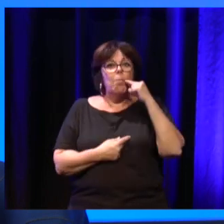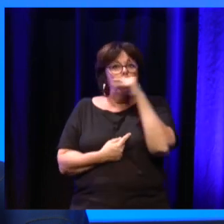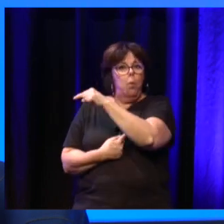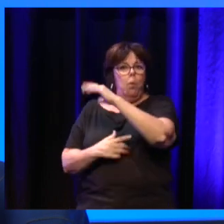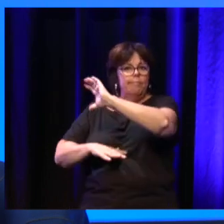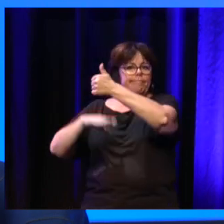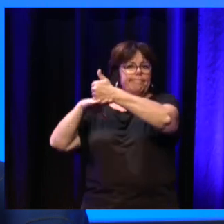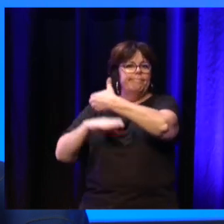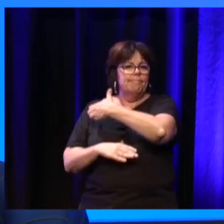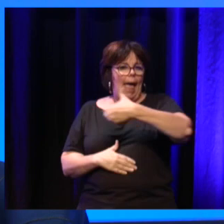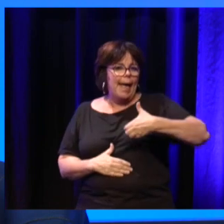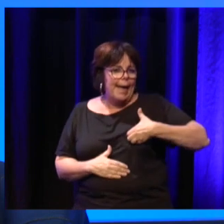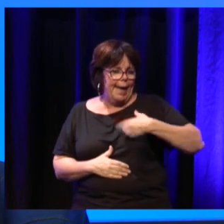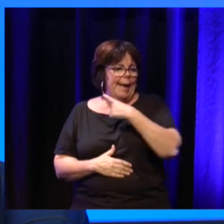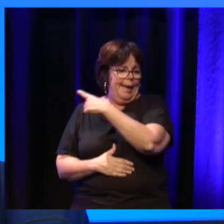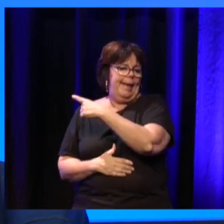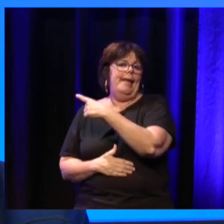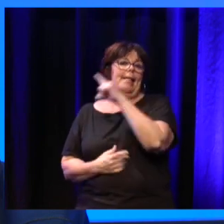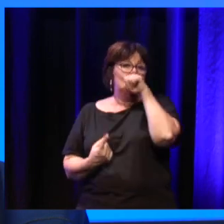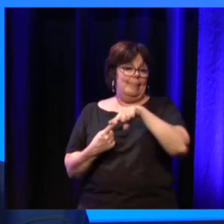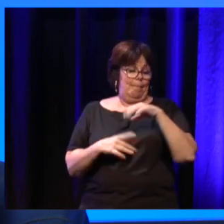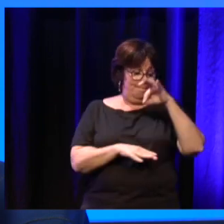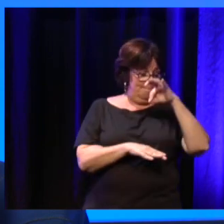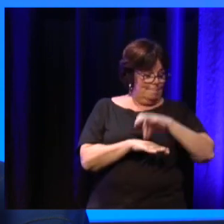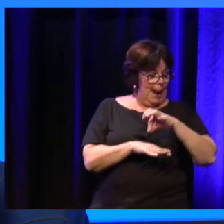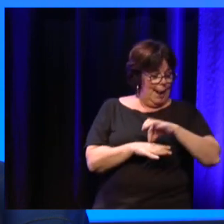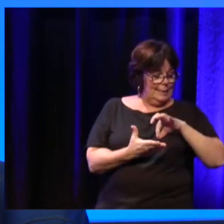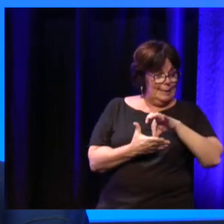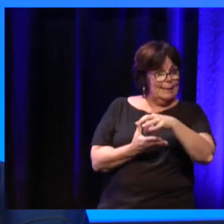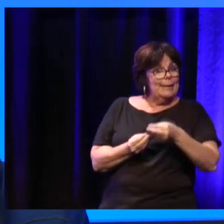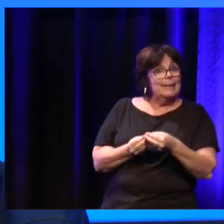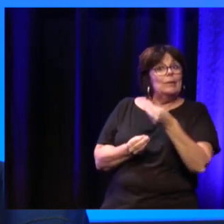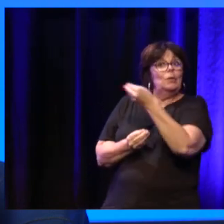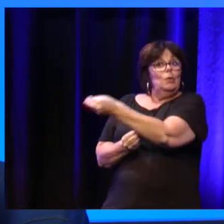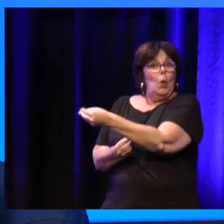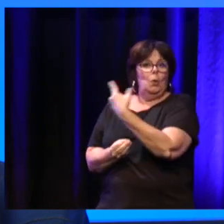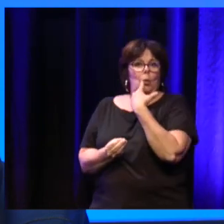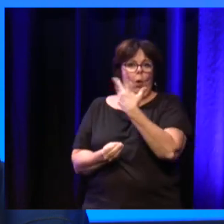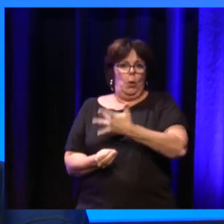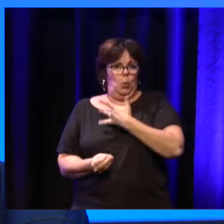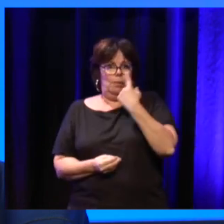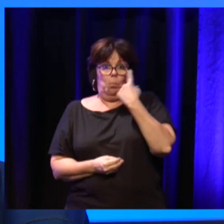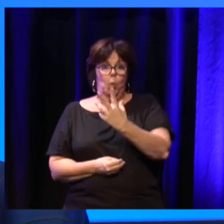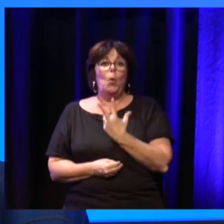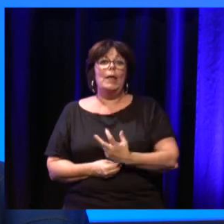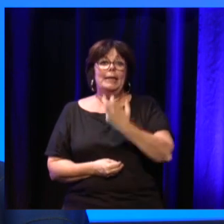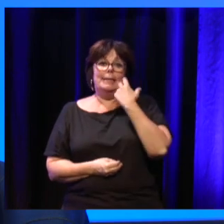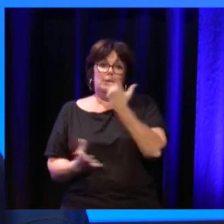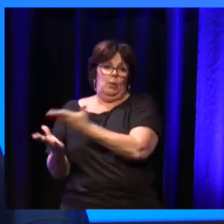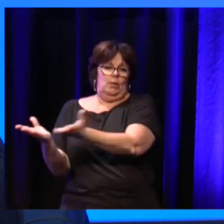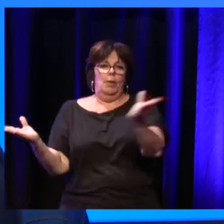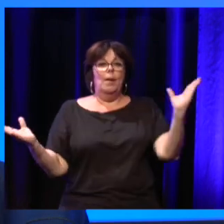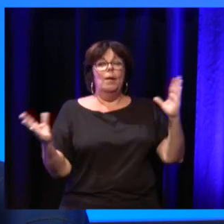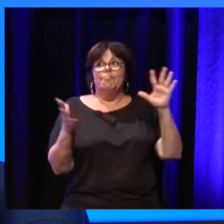un territoire, à travers les maladies neurodégénératives, vous oeuvrez pour la collectivité. Mille excuses de vous quitter. Je vous